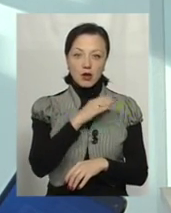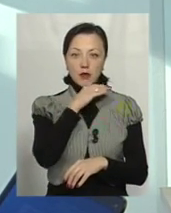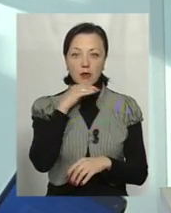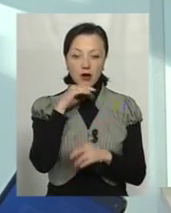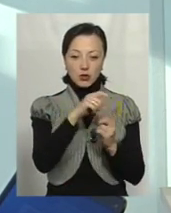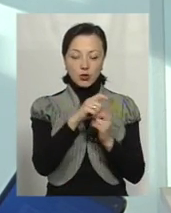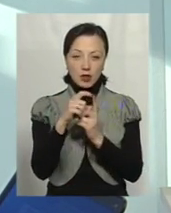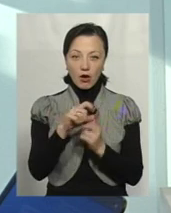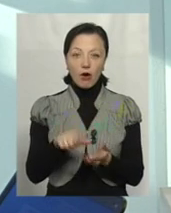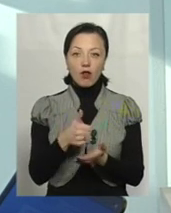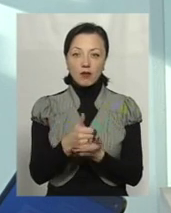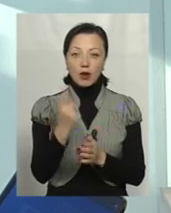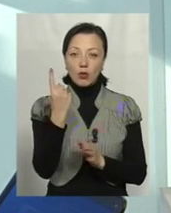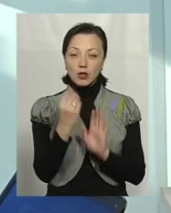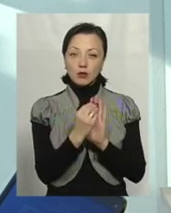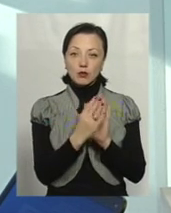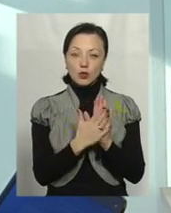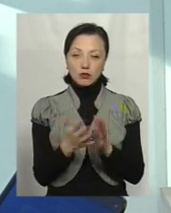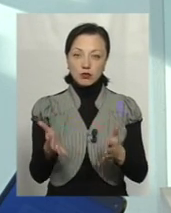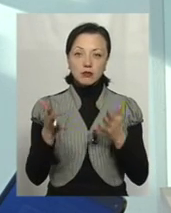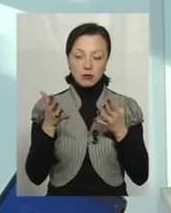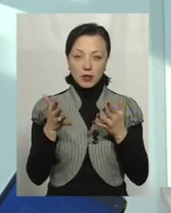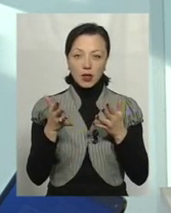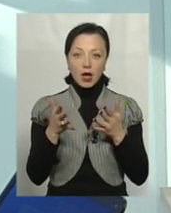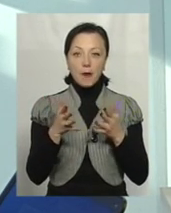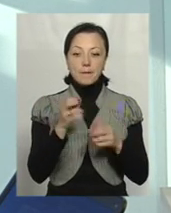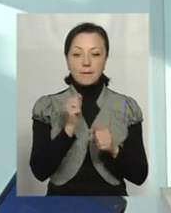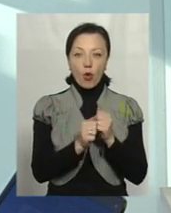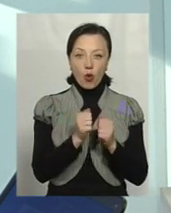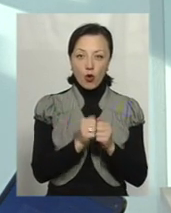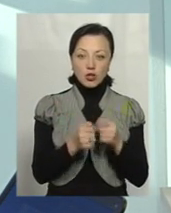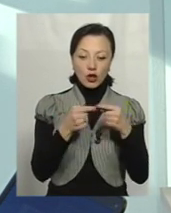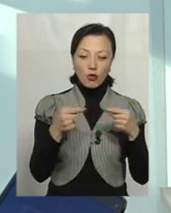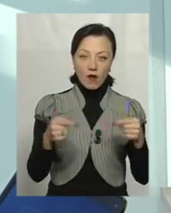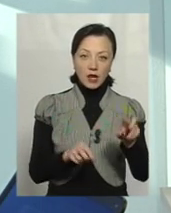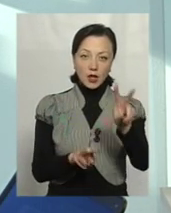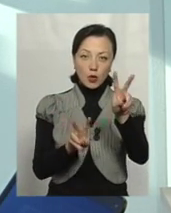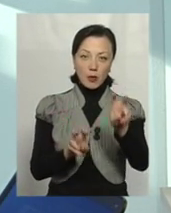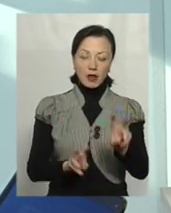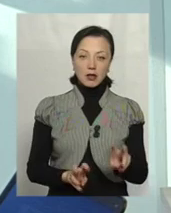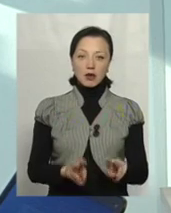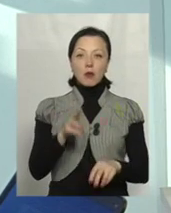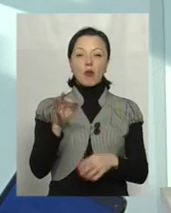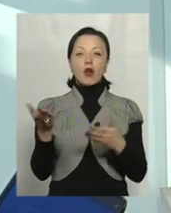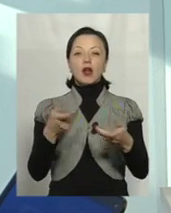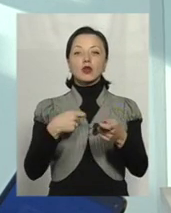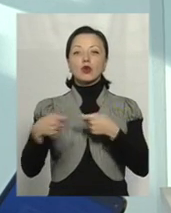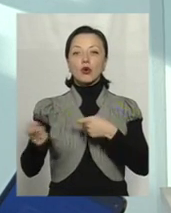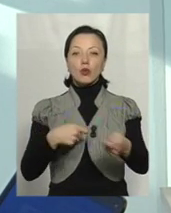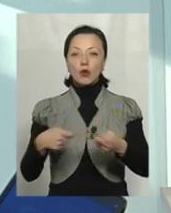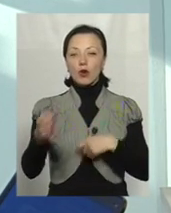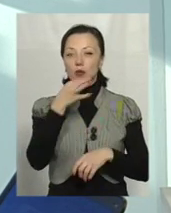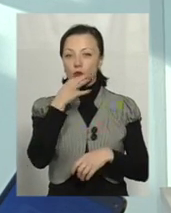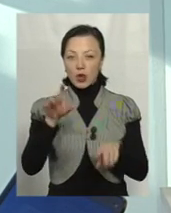тексту, але головне, щоб там був один чіткий пункт. По кожній товарній номенклатурі, по якій торгує будь-яка